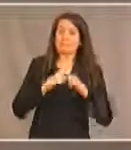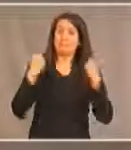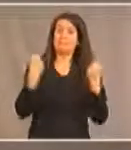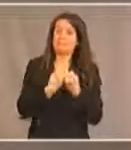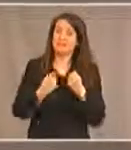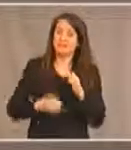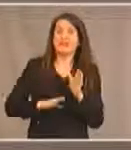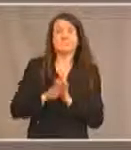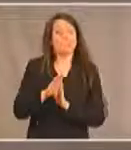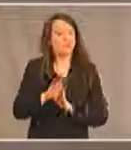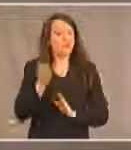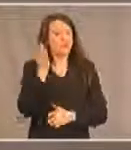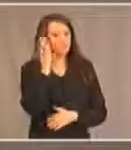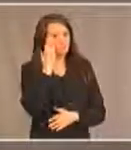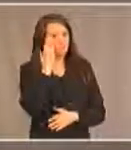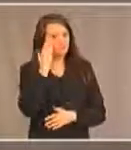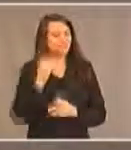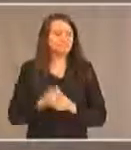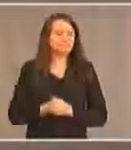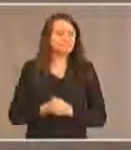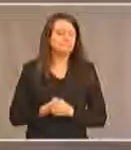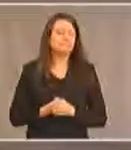le sais merci